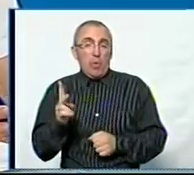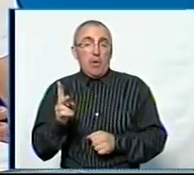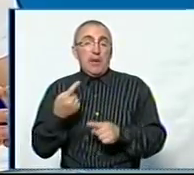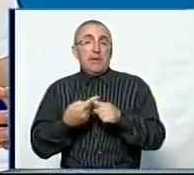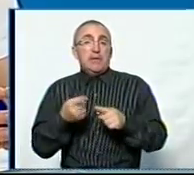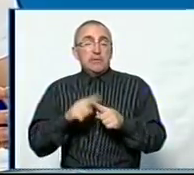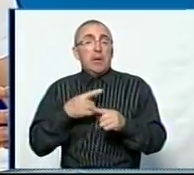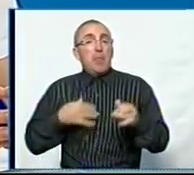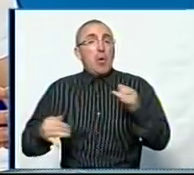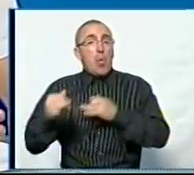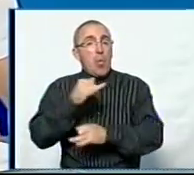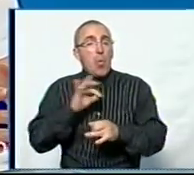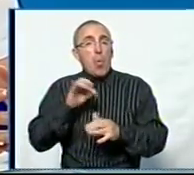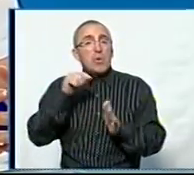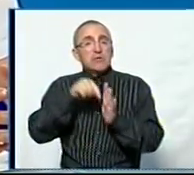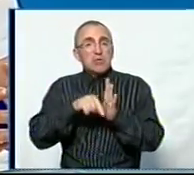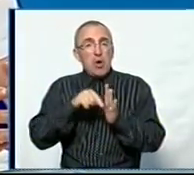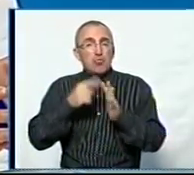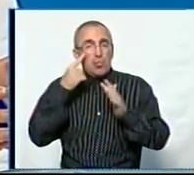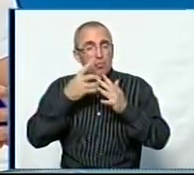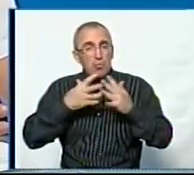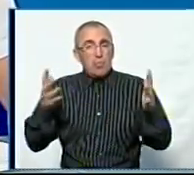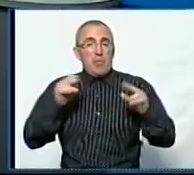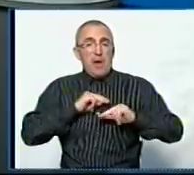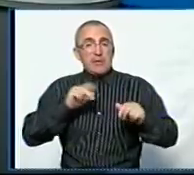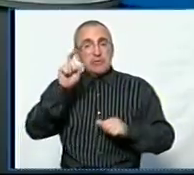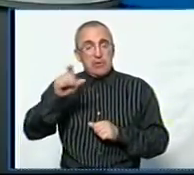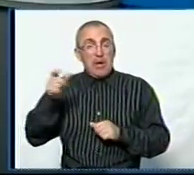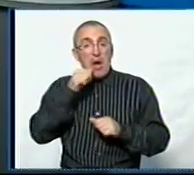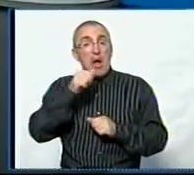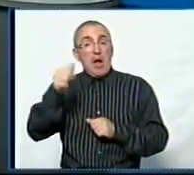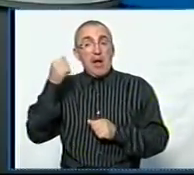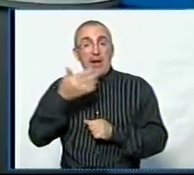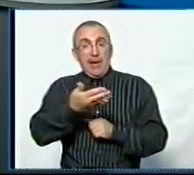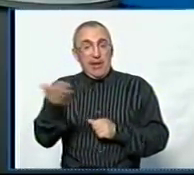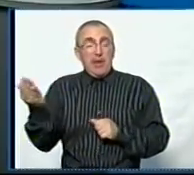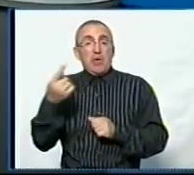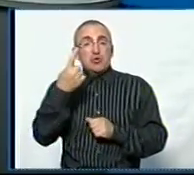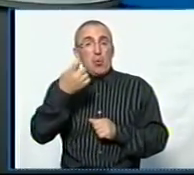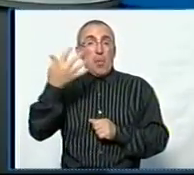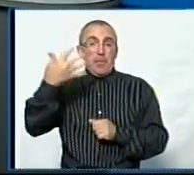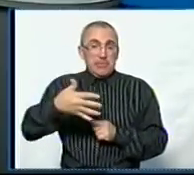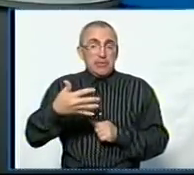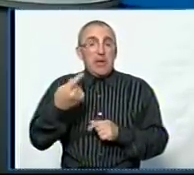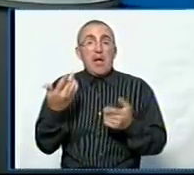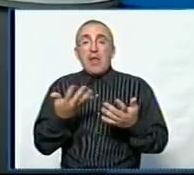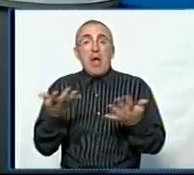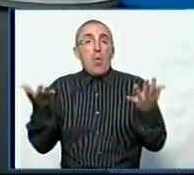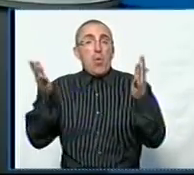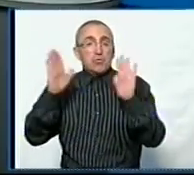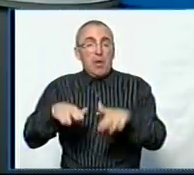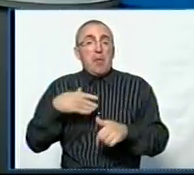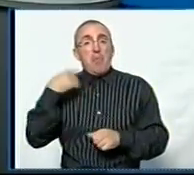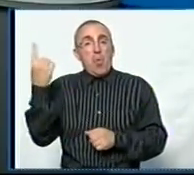ми говоримо про значну кількість педагогічних працівників, а за минулий рік це їх понад 150, які залишили межі